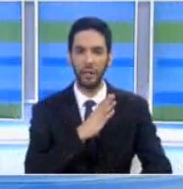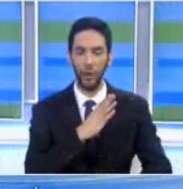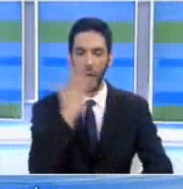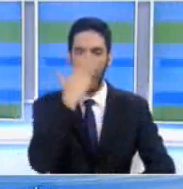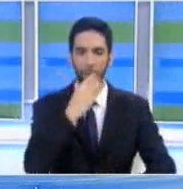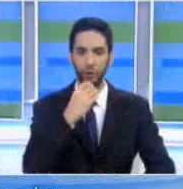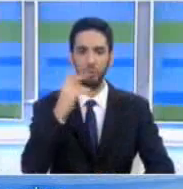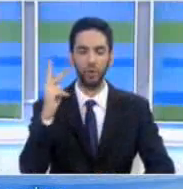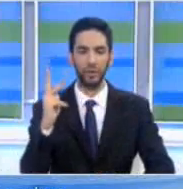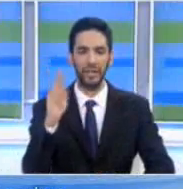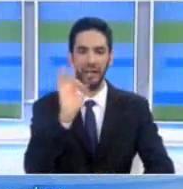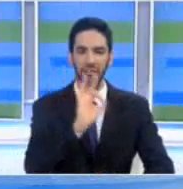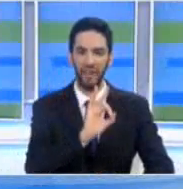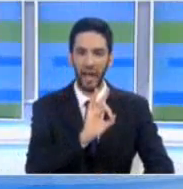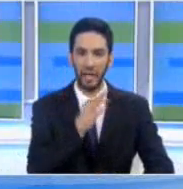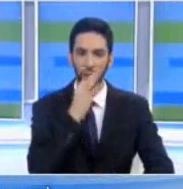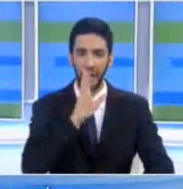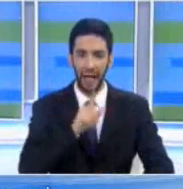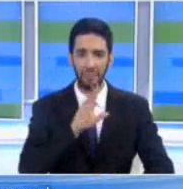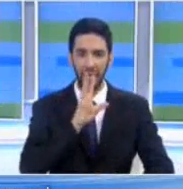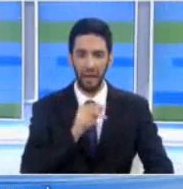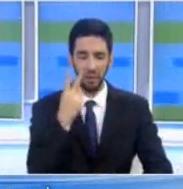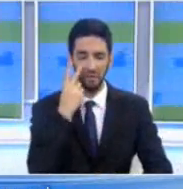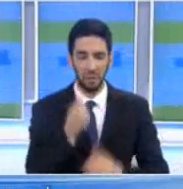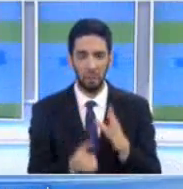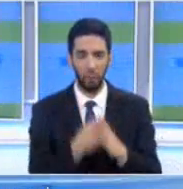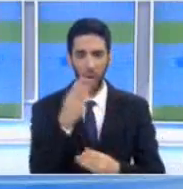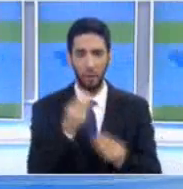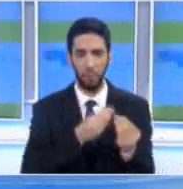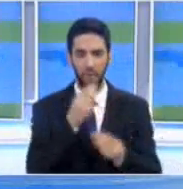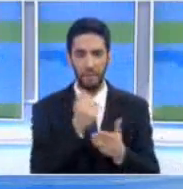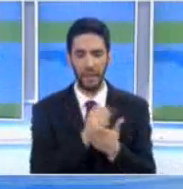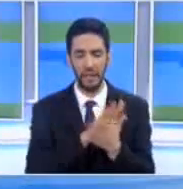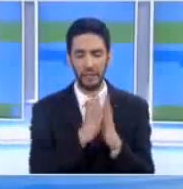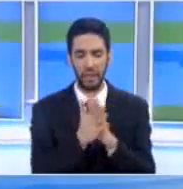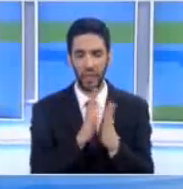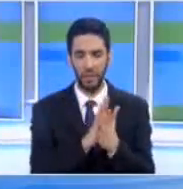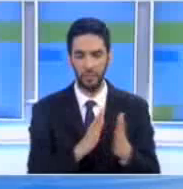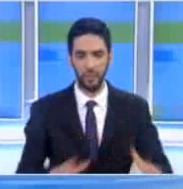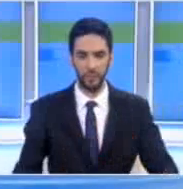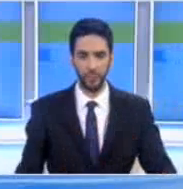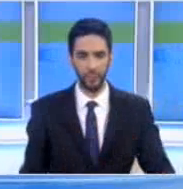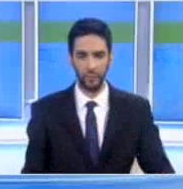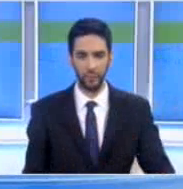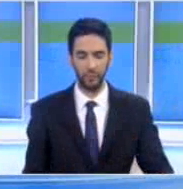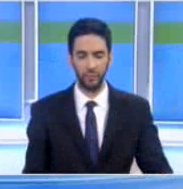Φιλαρέτου μέλος της Γραμματείας της Συμμαχίας Πολιτών κάθε μέρα που περνά προκύπτουν νέα σοβαρά ζητήματα και σκάνδαλα